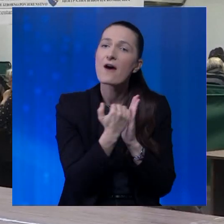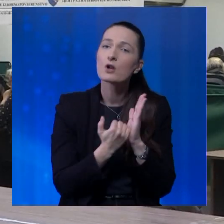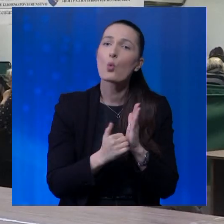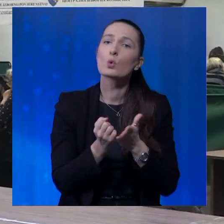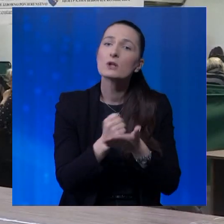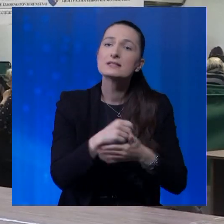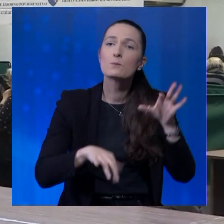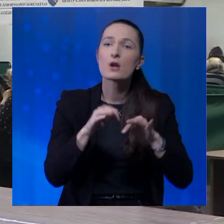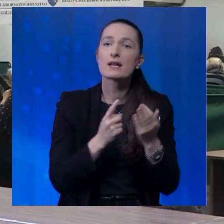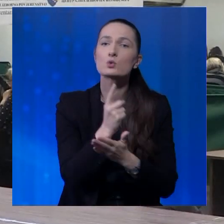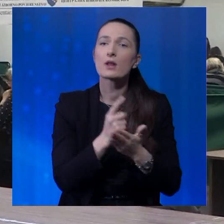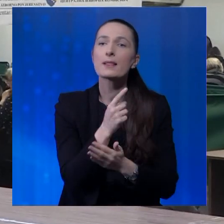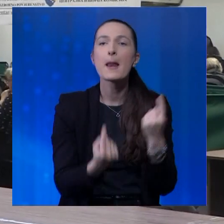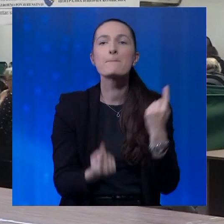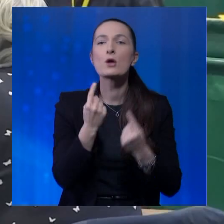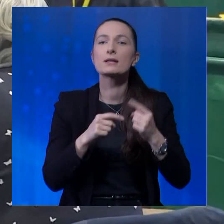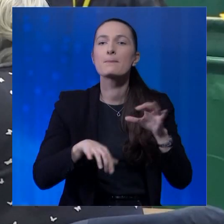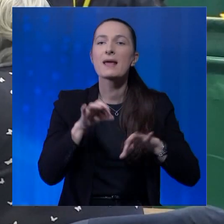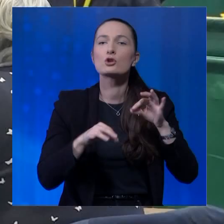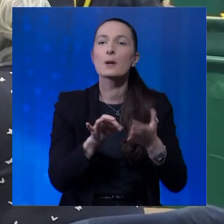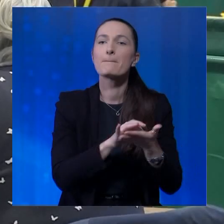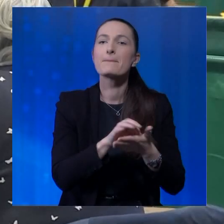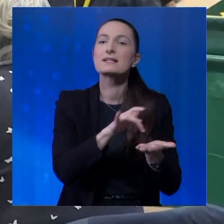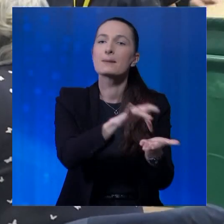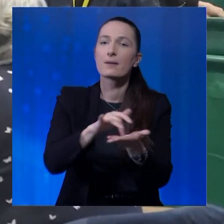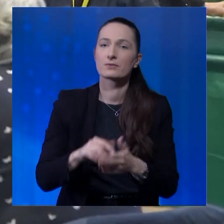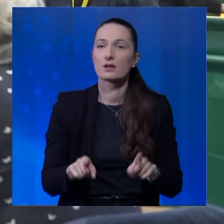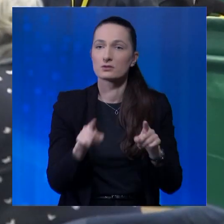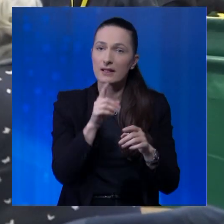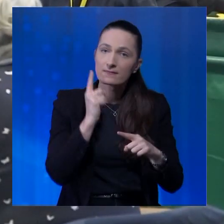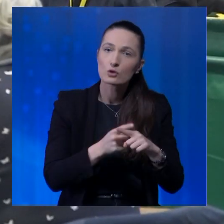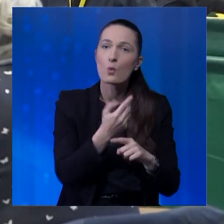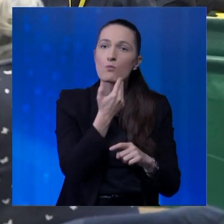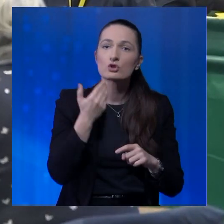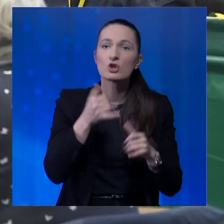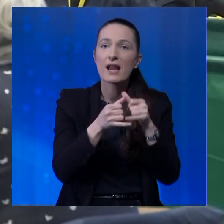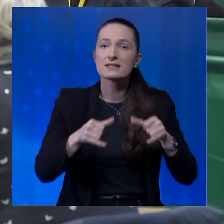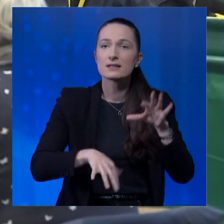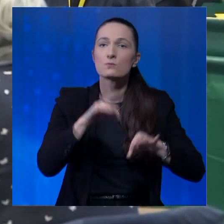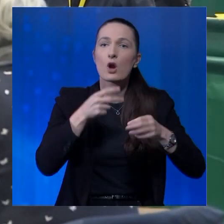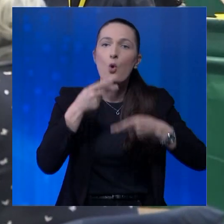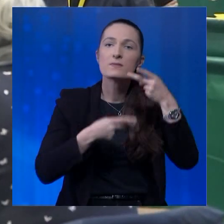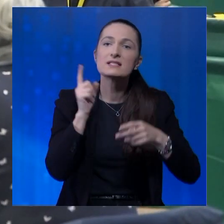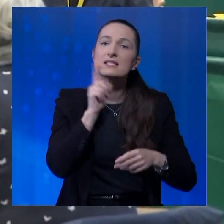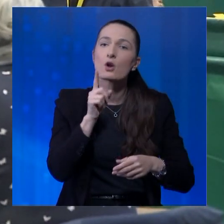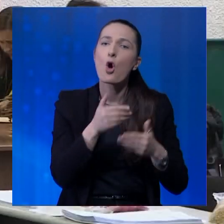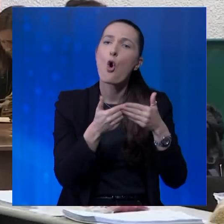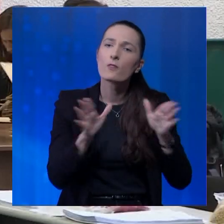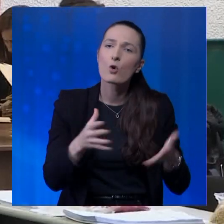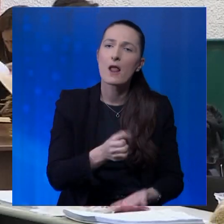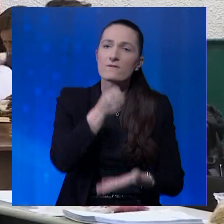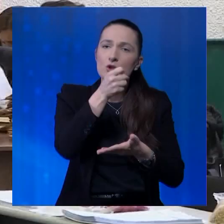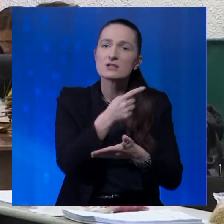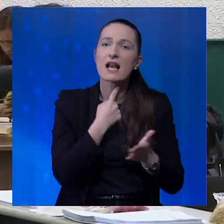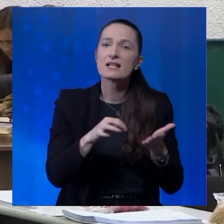pravilno utvrdili izborne rezultate na pojedinim biračkim mjestima. Tačno u podniju, Gradska izborna komisija Zenica otvorila je